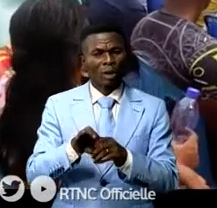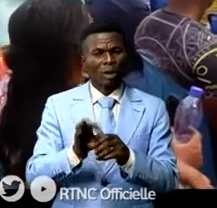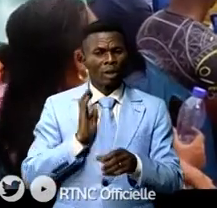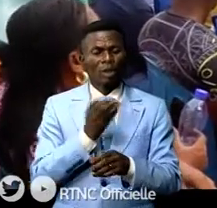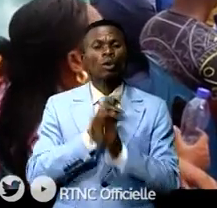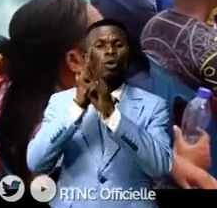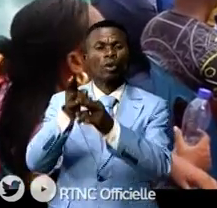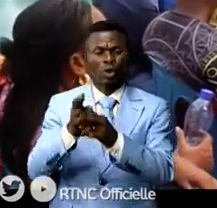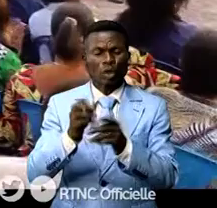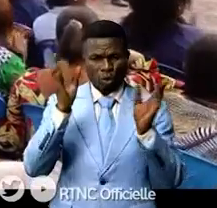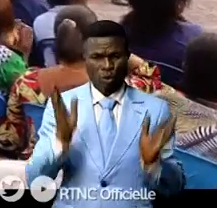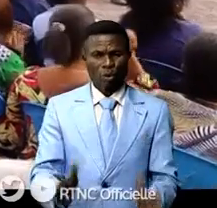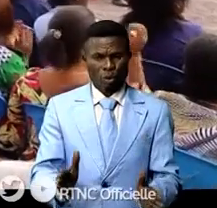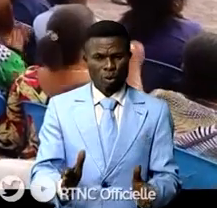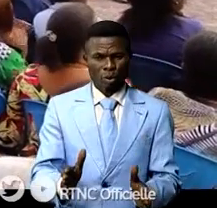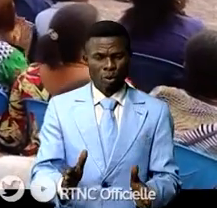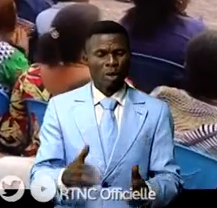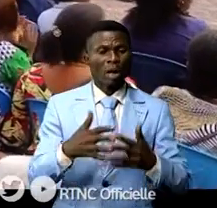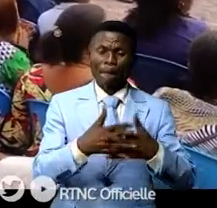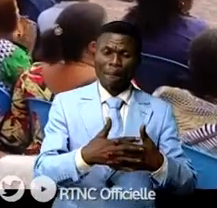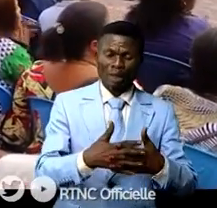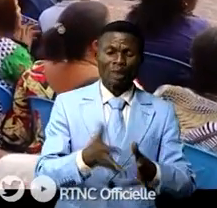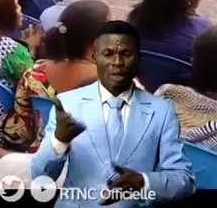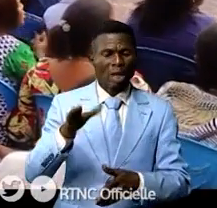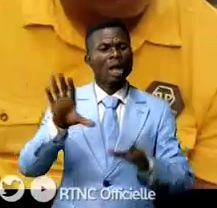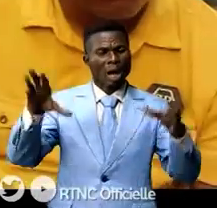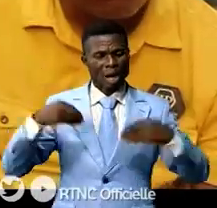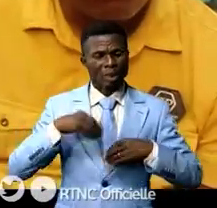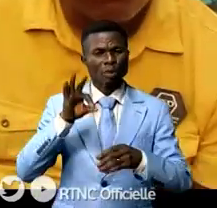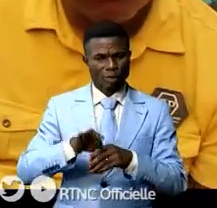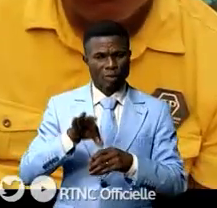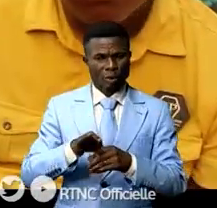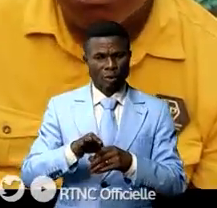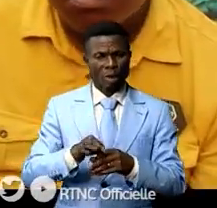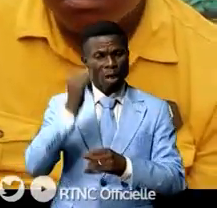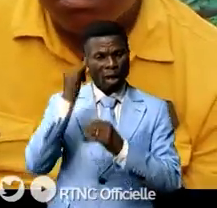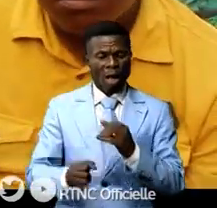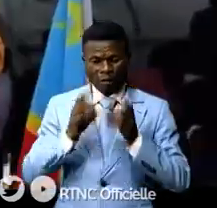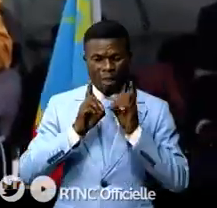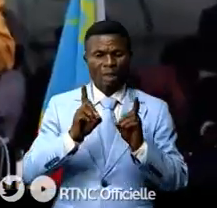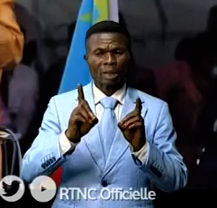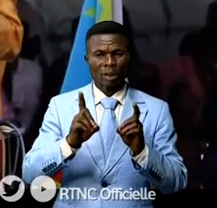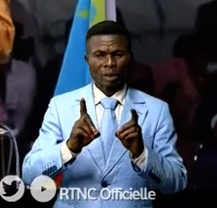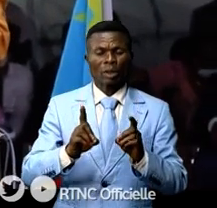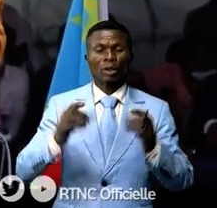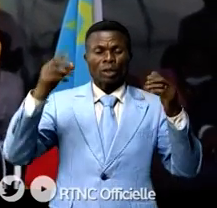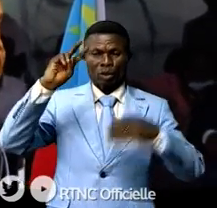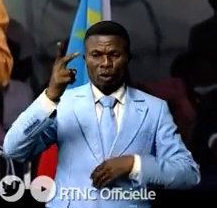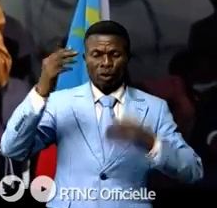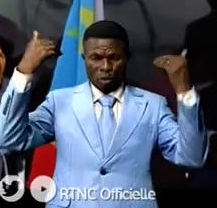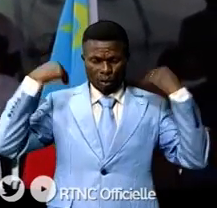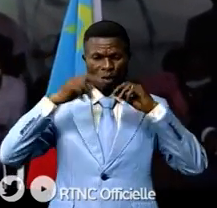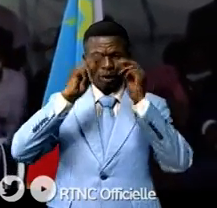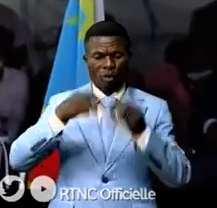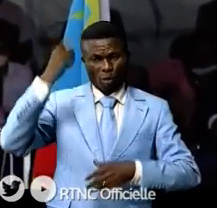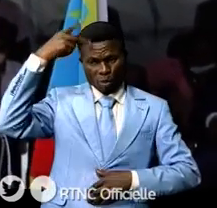Notre réponse était ferme avec ou sans machine à voter nous irons aux élections. Avant de clôturer son speech le numéro 2 du parti